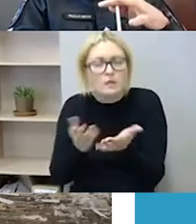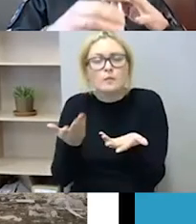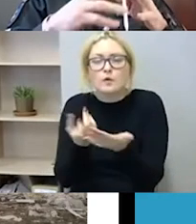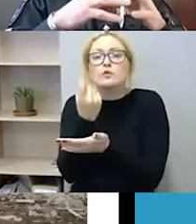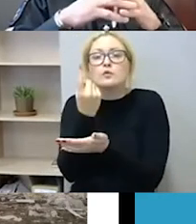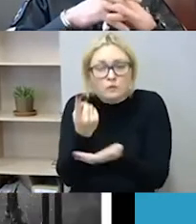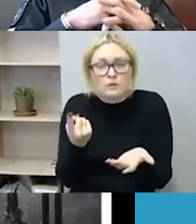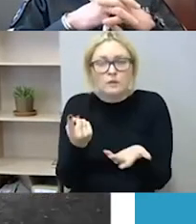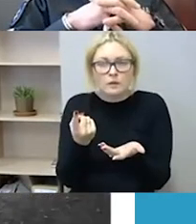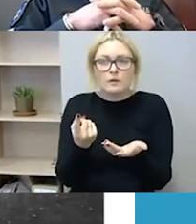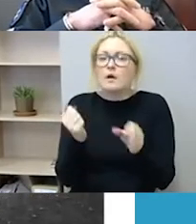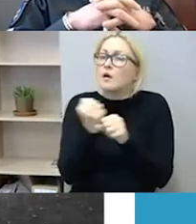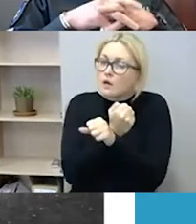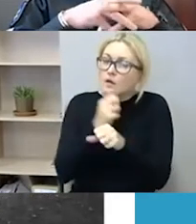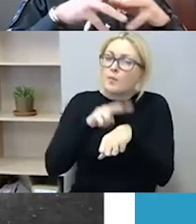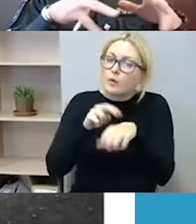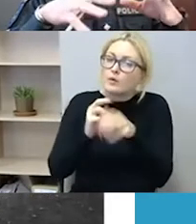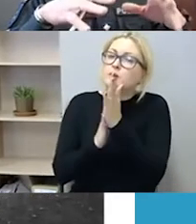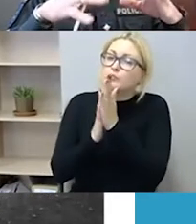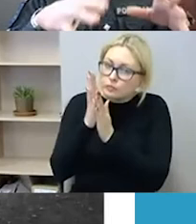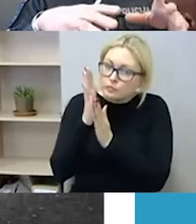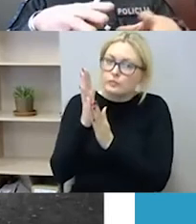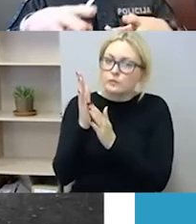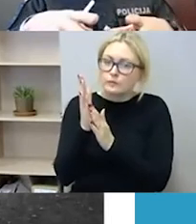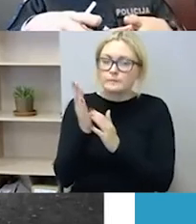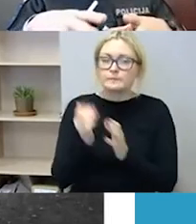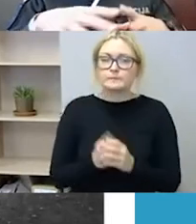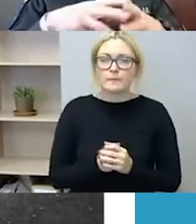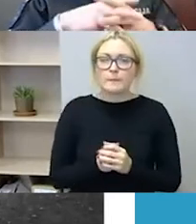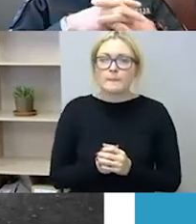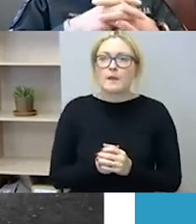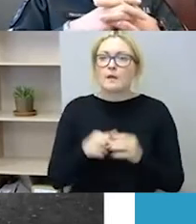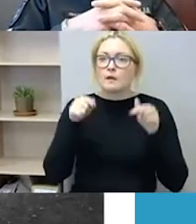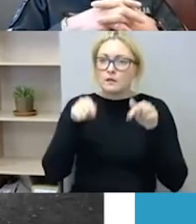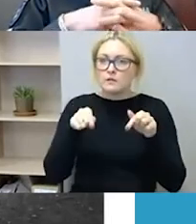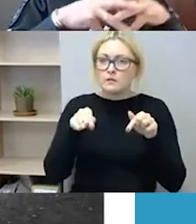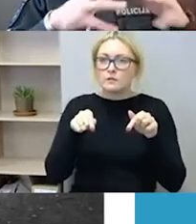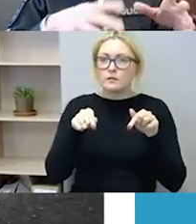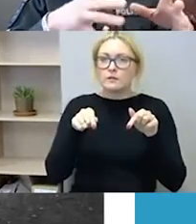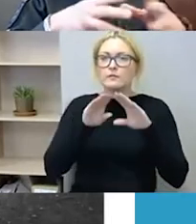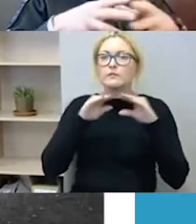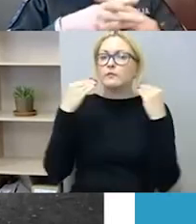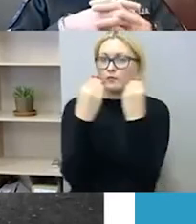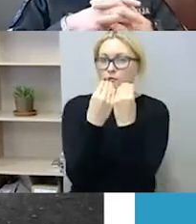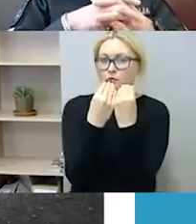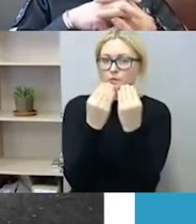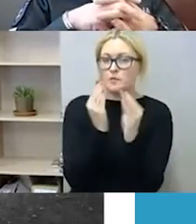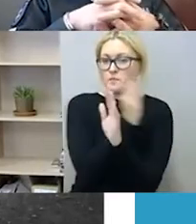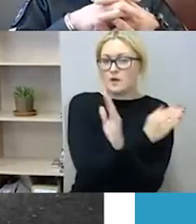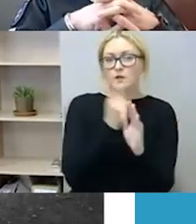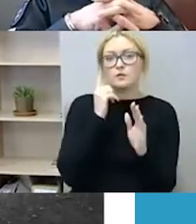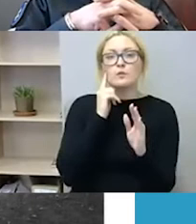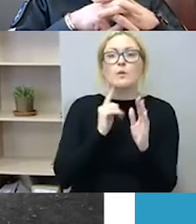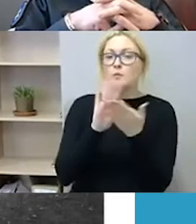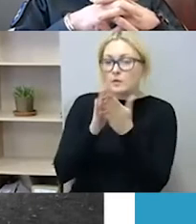tobulėti. Iš tiesų, rengdamas iš šiam forumui, kažkaip nemažai teko rinkti medžiagos.